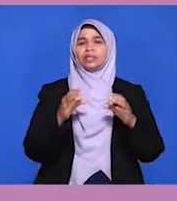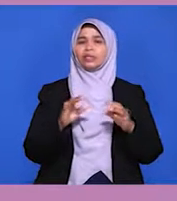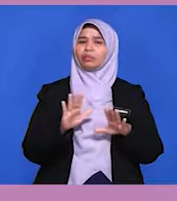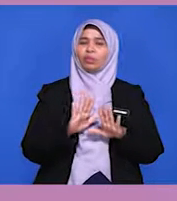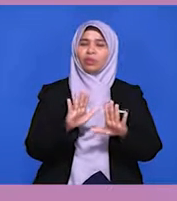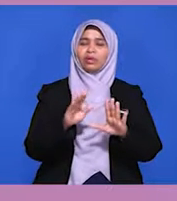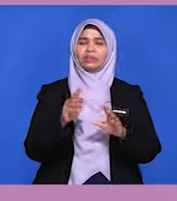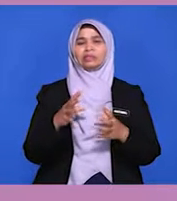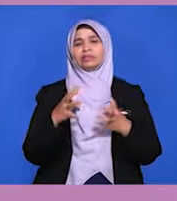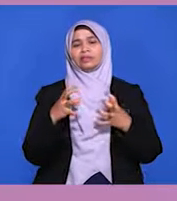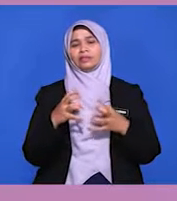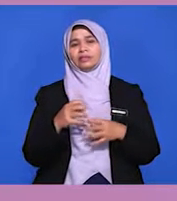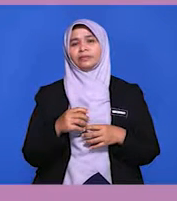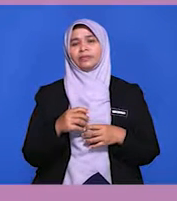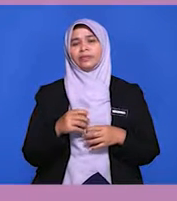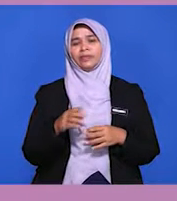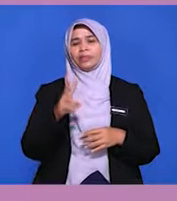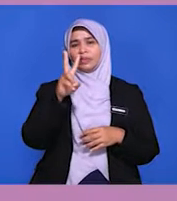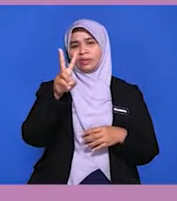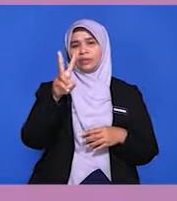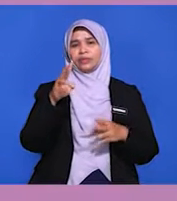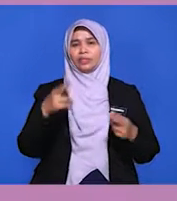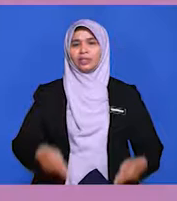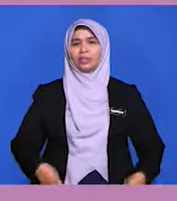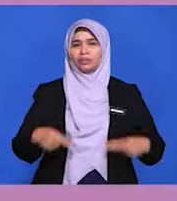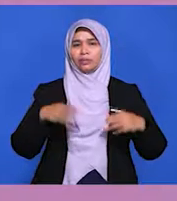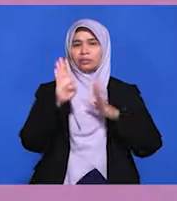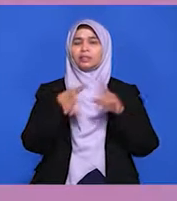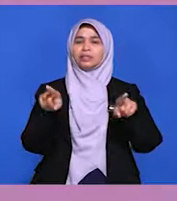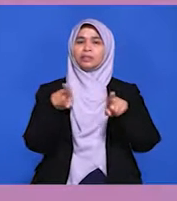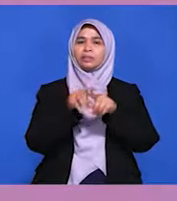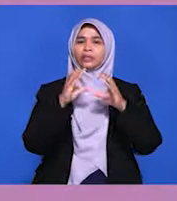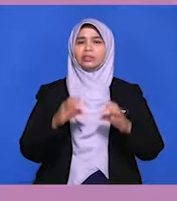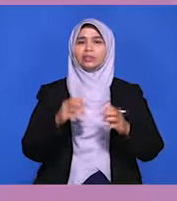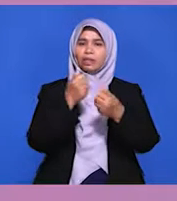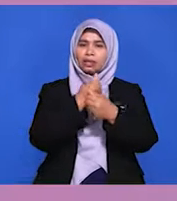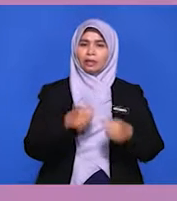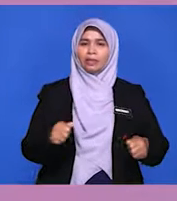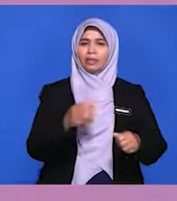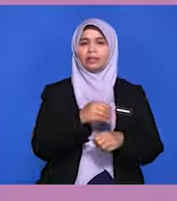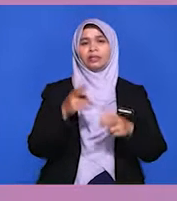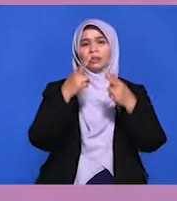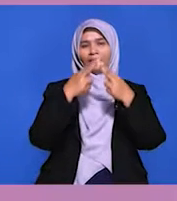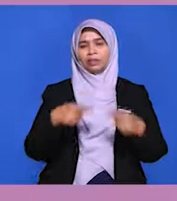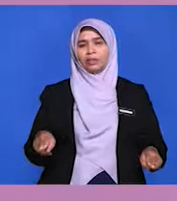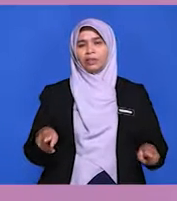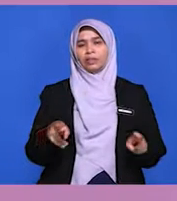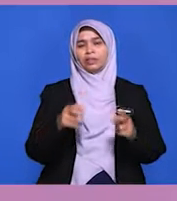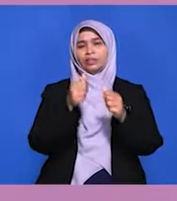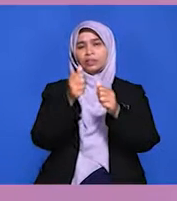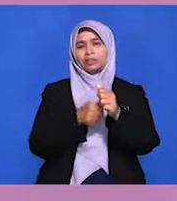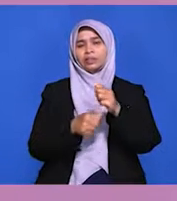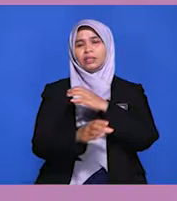kekerasan. Yang kedua, hidup bersama secara aman dan harmoni. Setiap negara